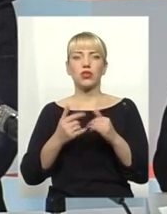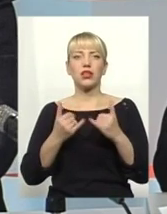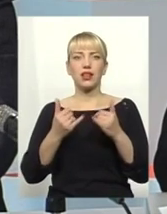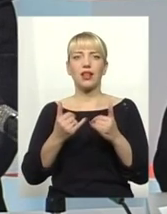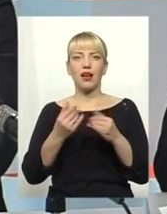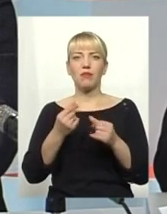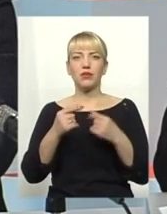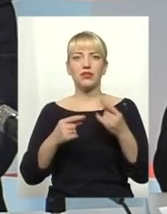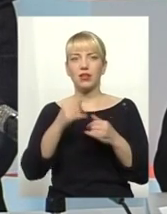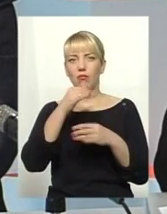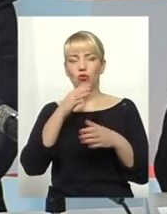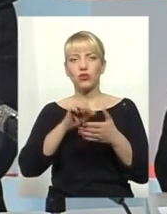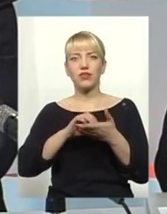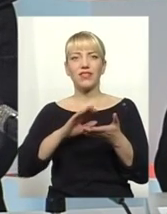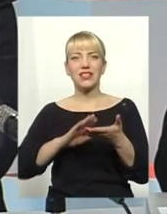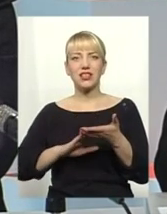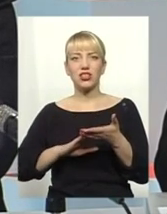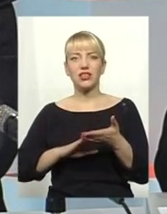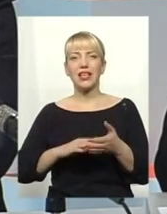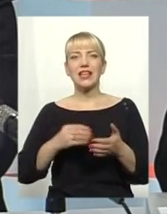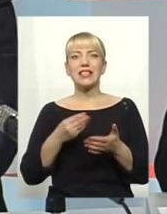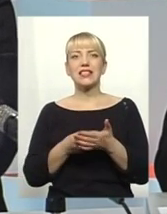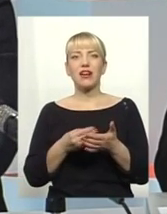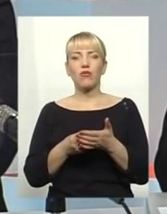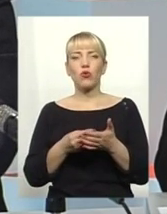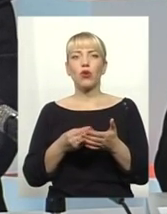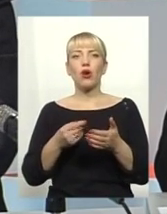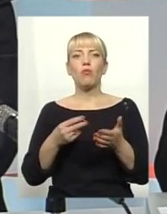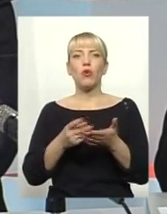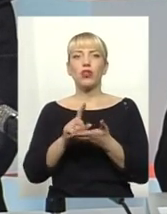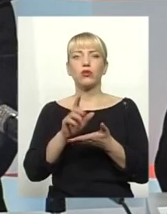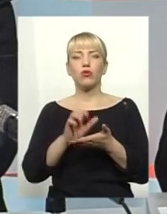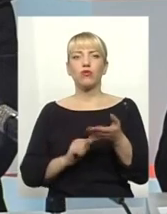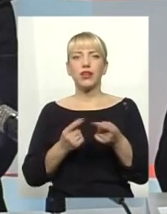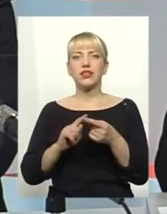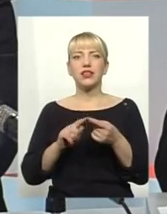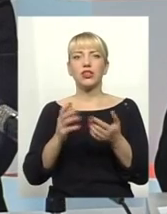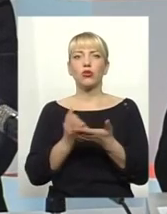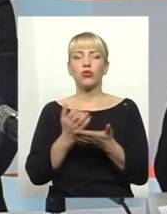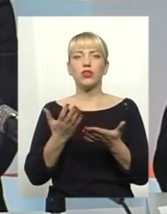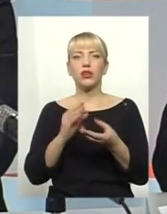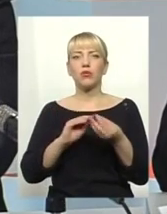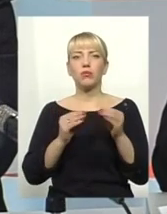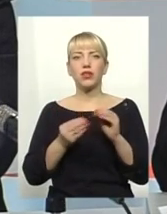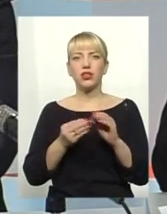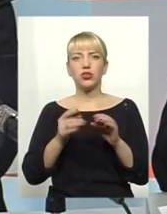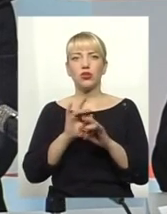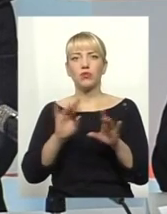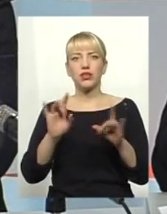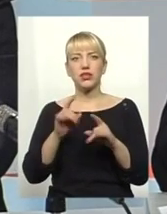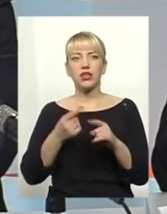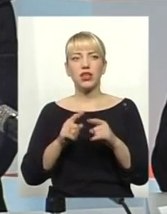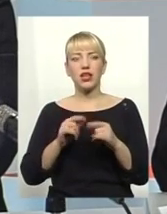визначити ставку оподаткування тих доходів, які проблематично пояснити, але для народних депутатів